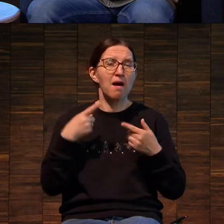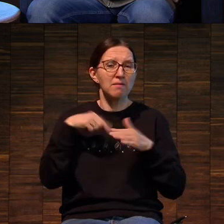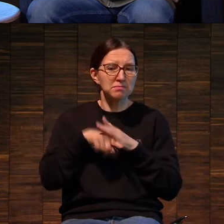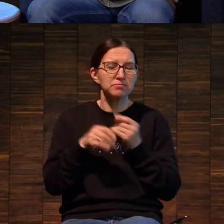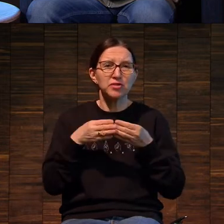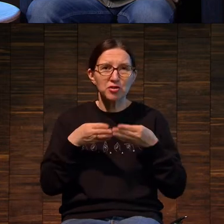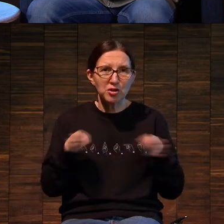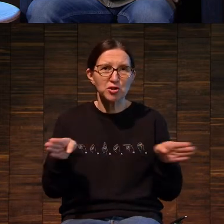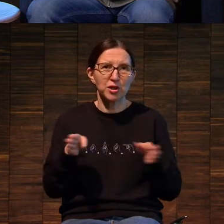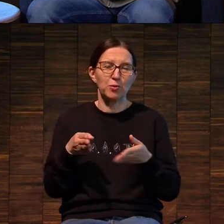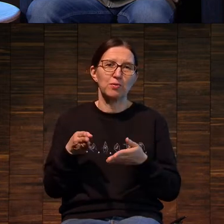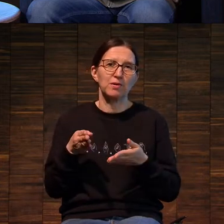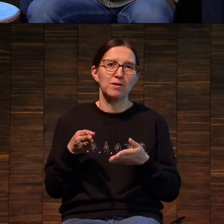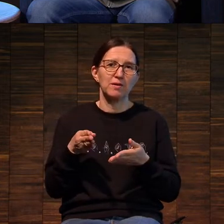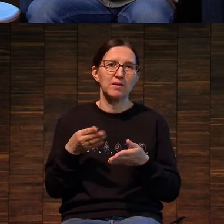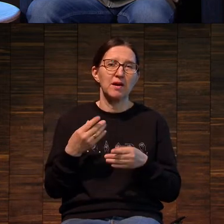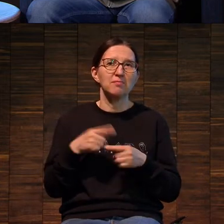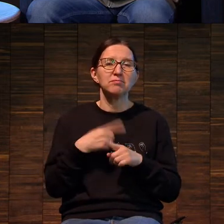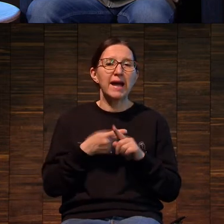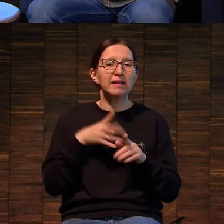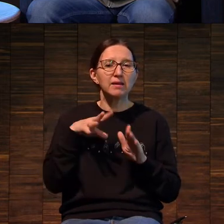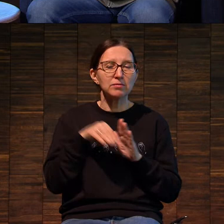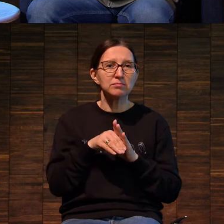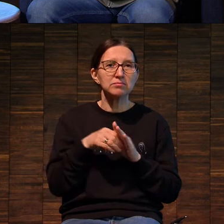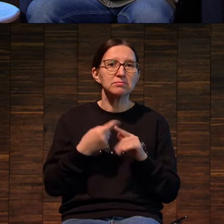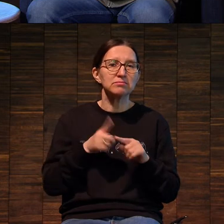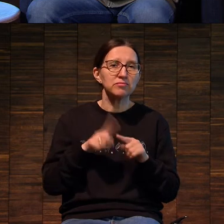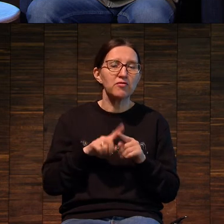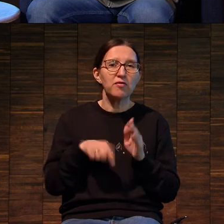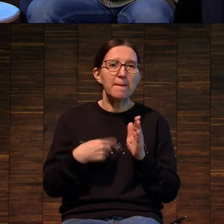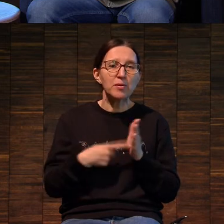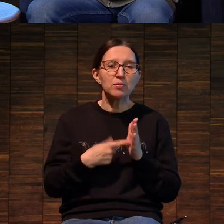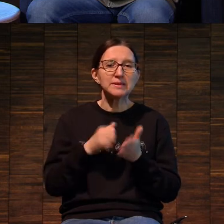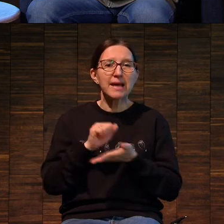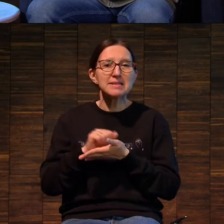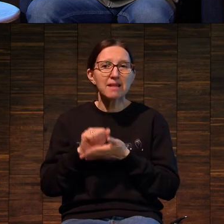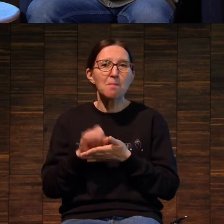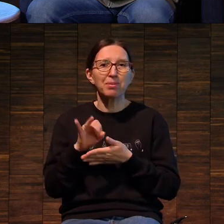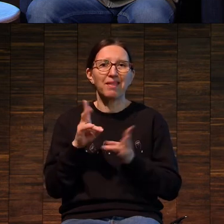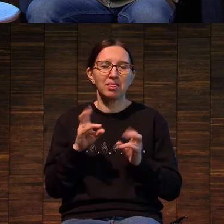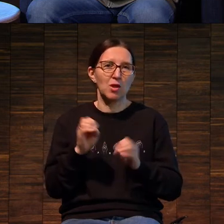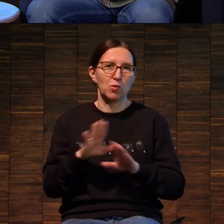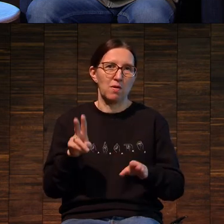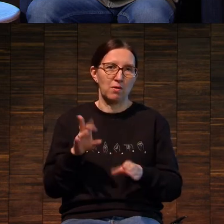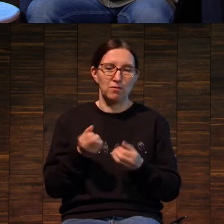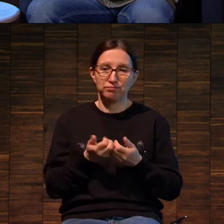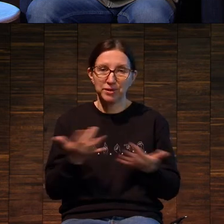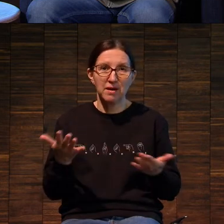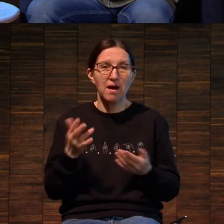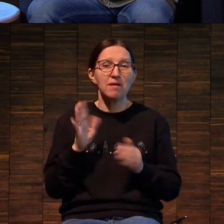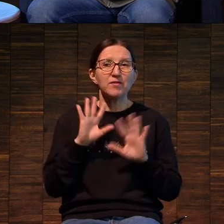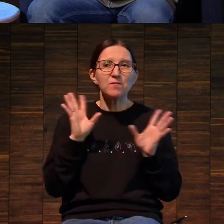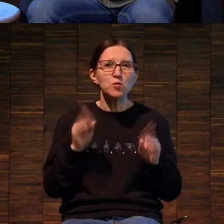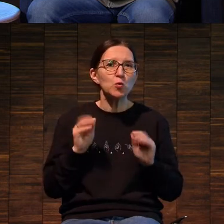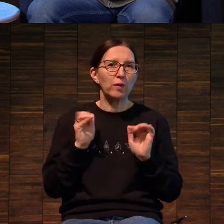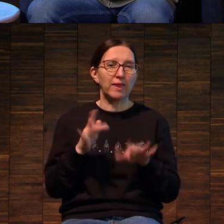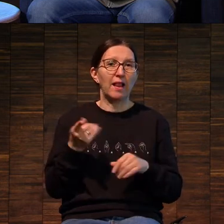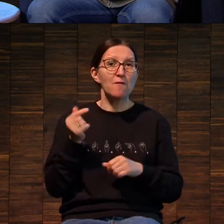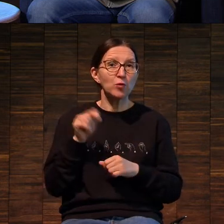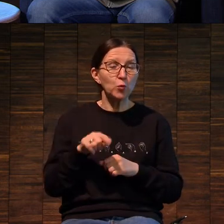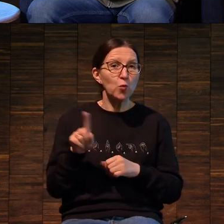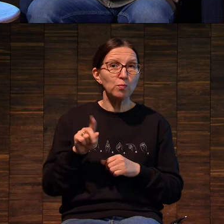до вопроса printmaking – «естамп и не только». Все дело в том, что